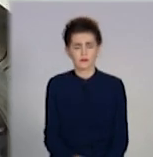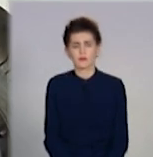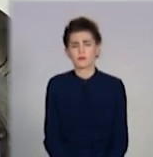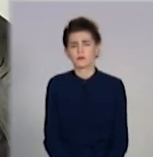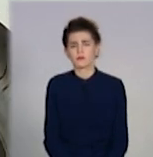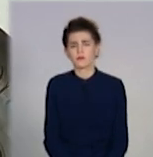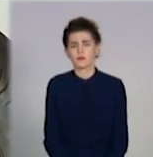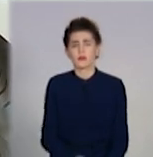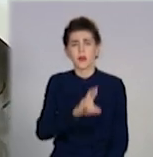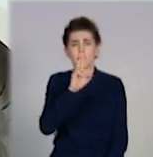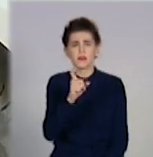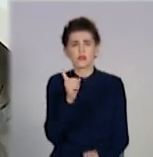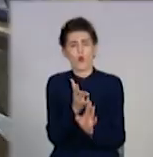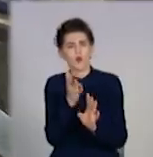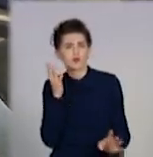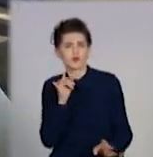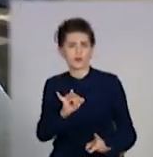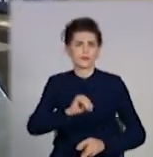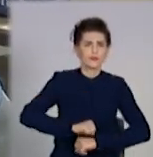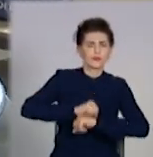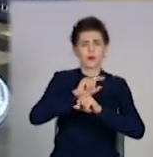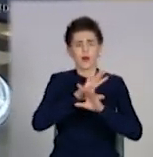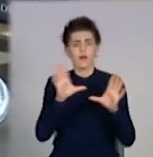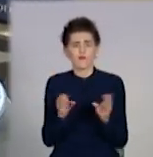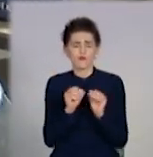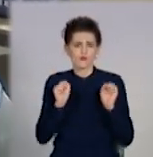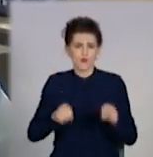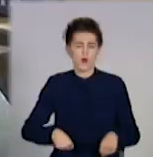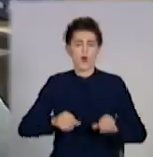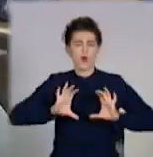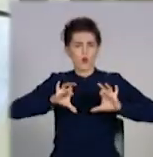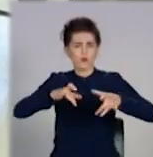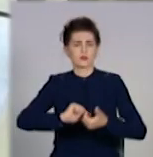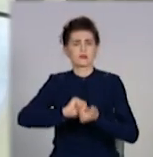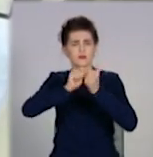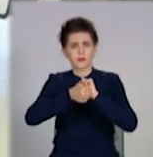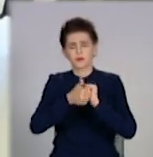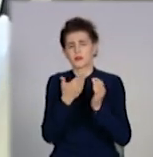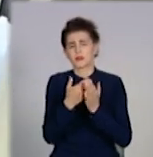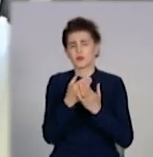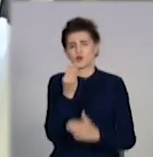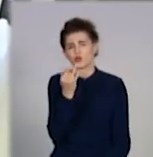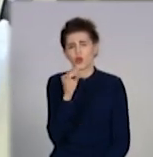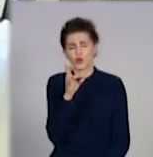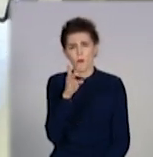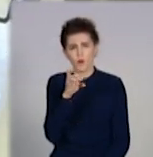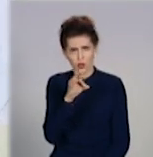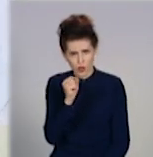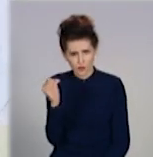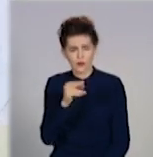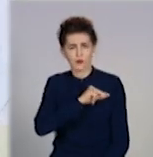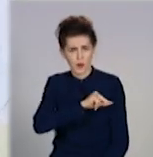Без черг і ажіотажу. В період карантину можна перевзути автівку. Шиномонтажки поки працюють. Проте через